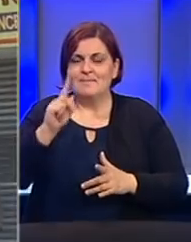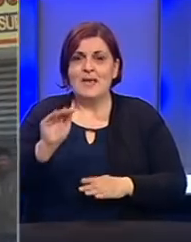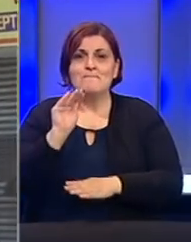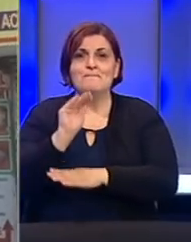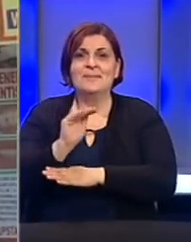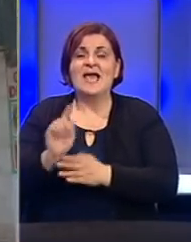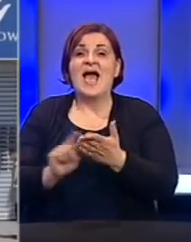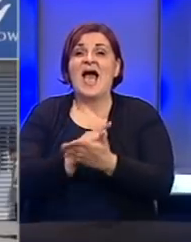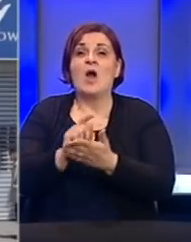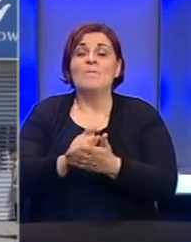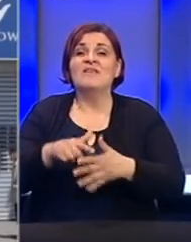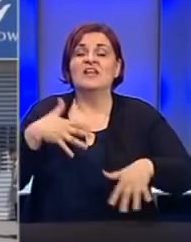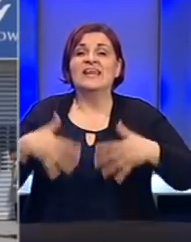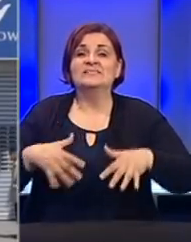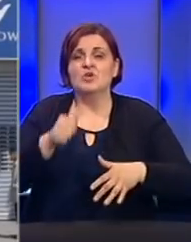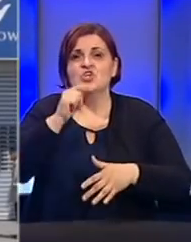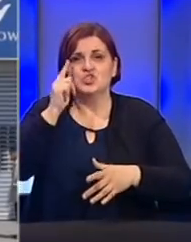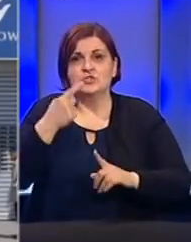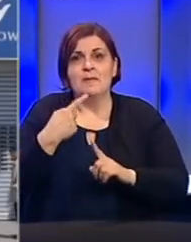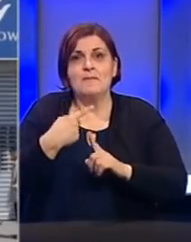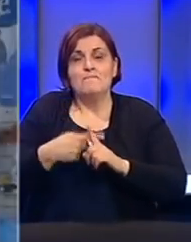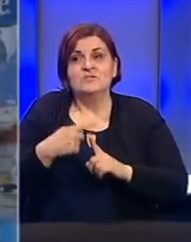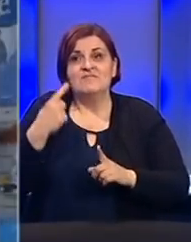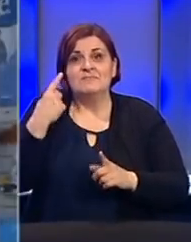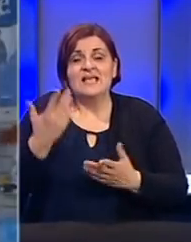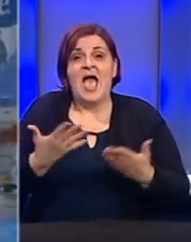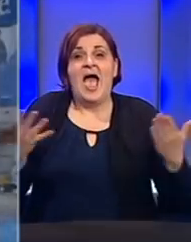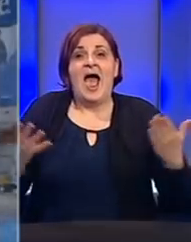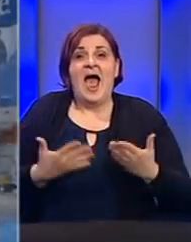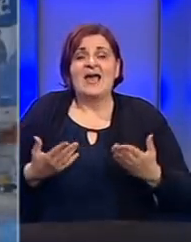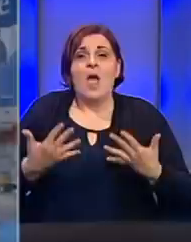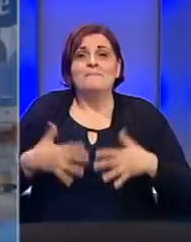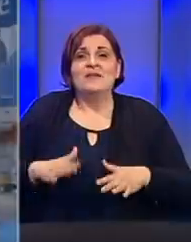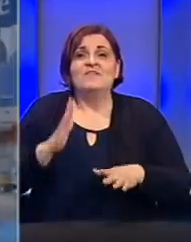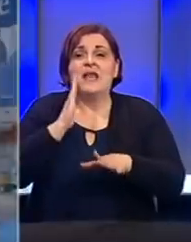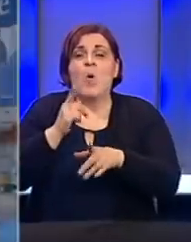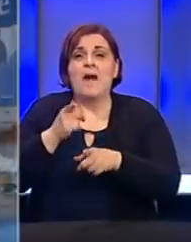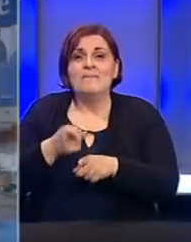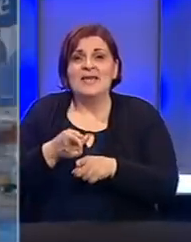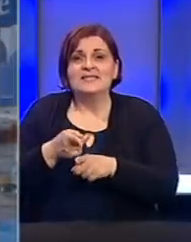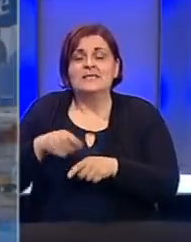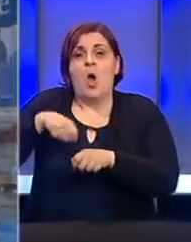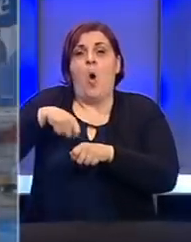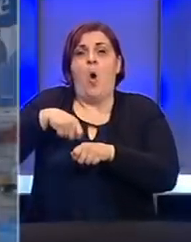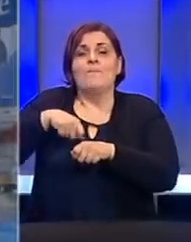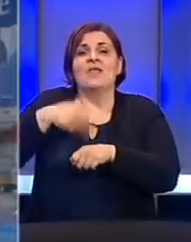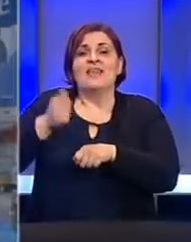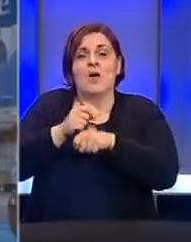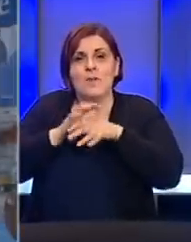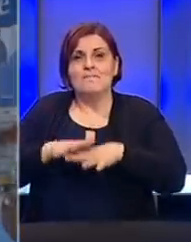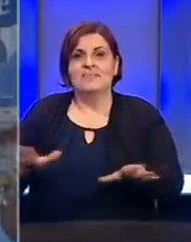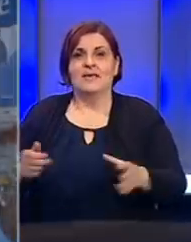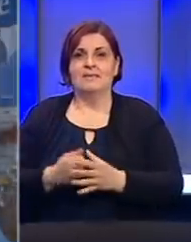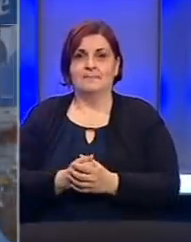prijavljeno kao privremeno neuposleni, što smatraju pozitivnim znakom kako će se gospodarstvo Sjedinjenih američkih država oporaviti nakon pandemije.